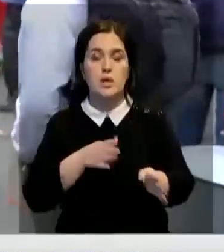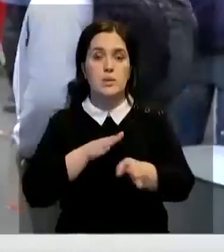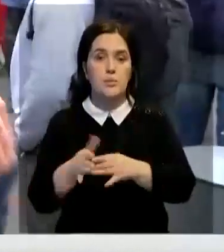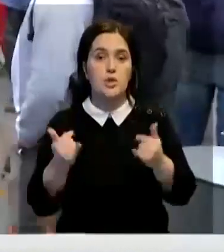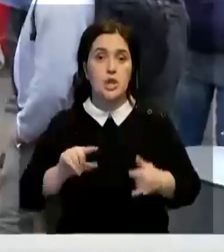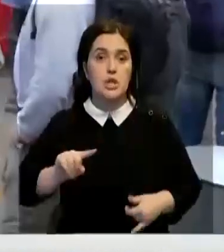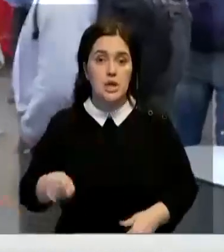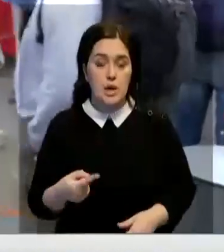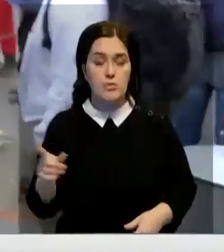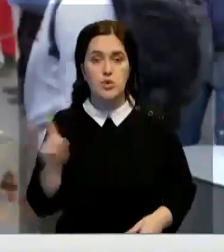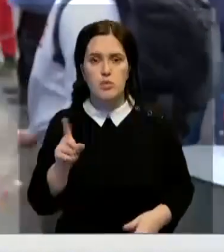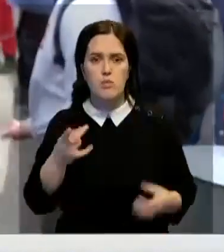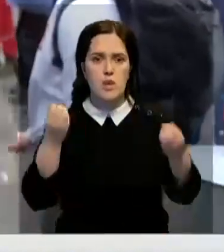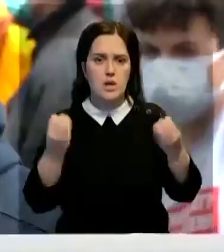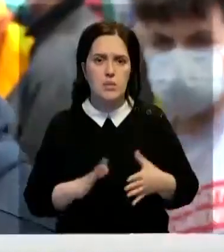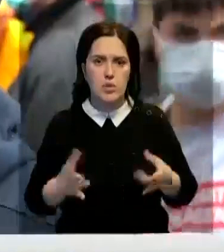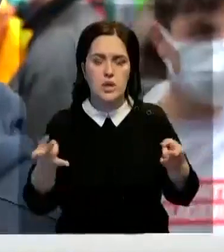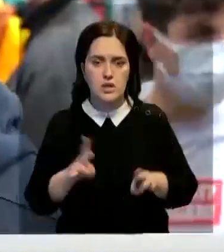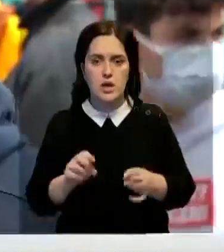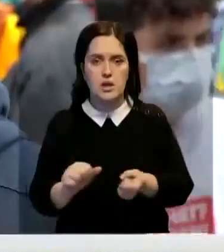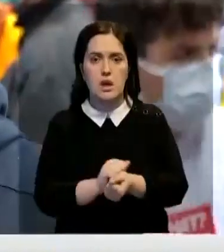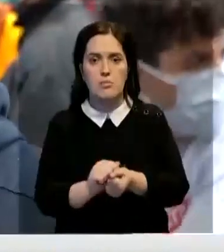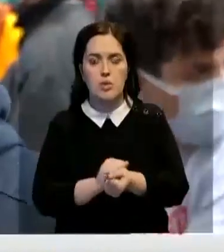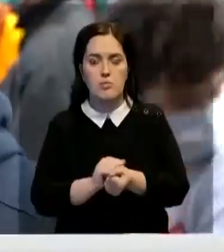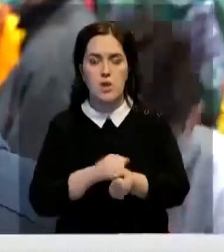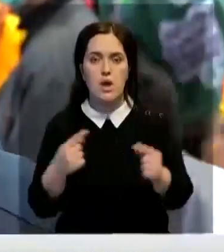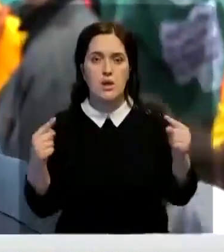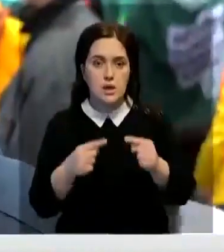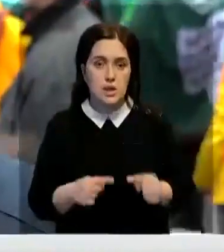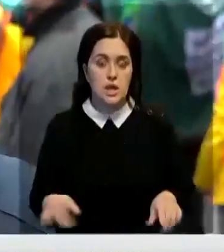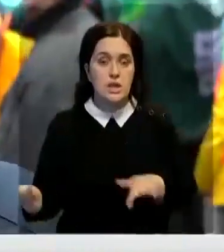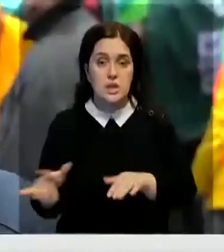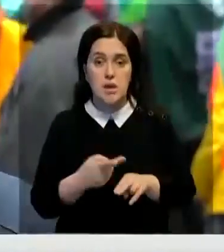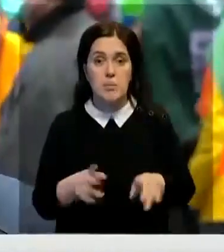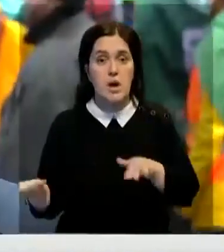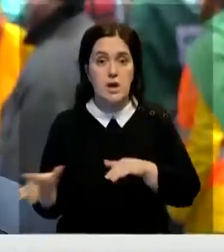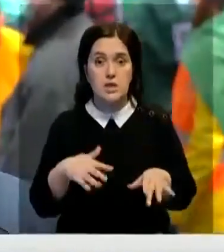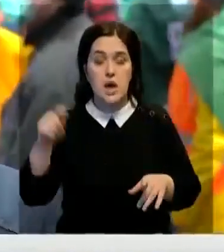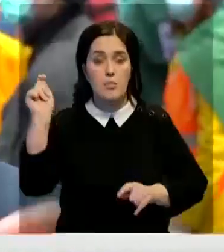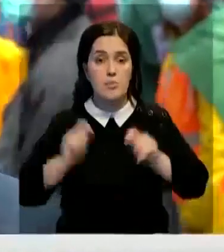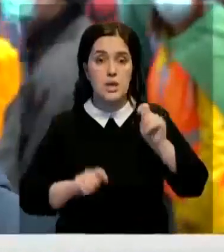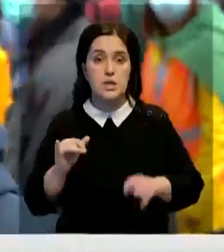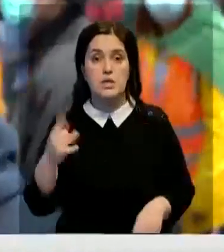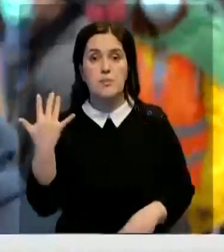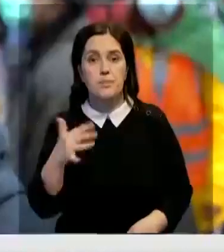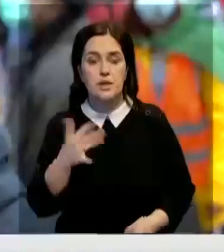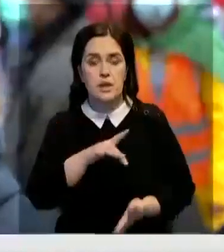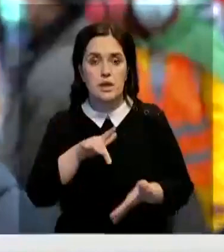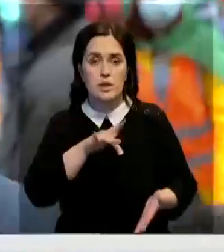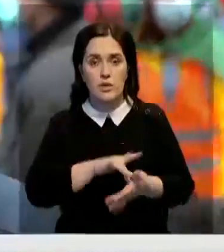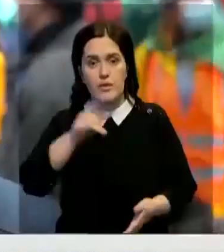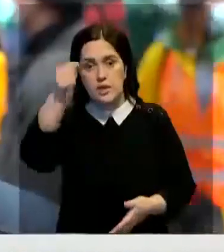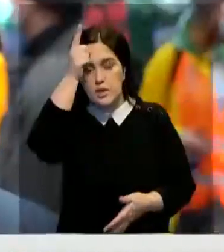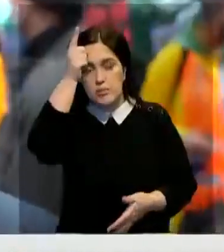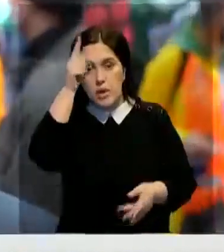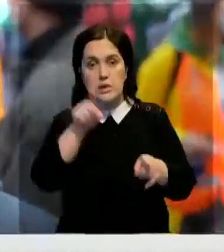мы требуем, чтобы это не просто осталось на бумаге, а конкретных действий. На эту акцию приехали активисты из 50 городов Германии.